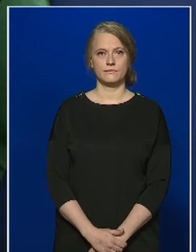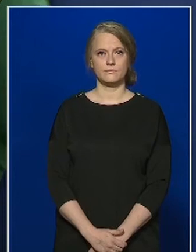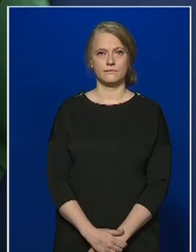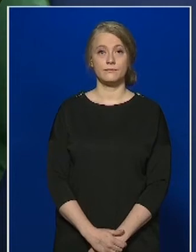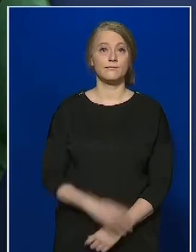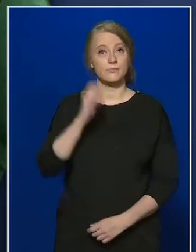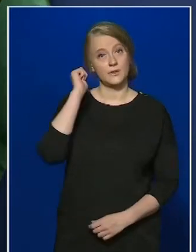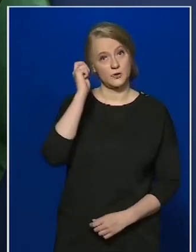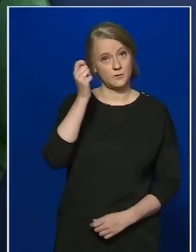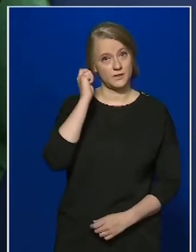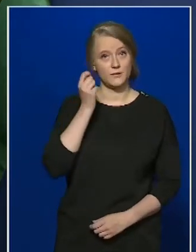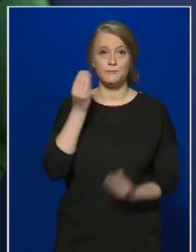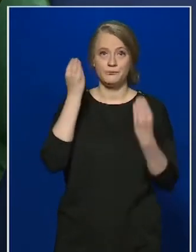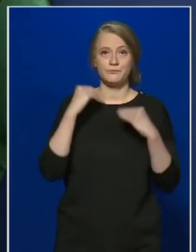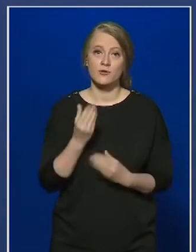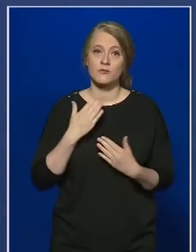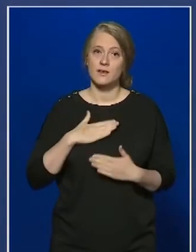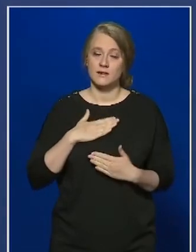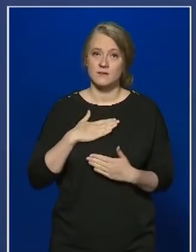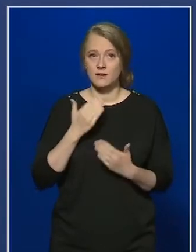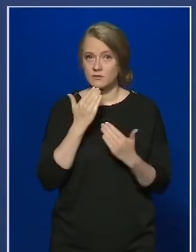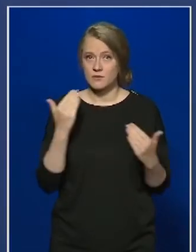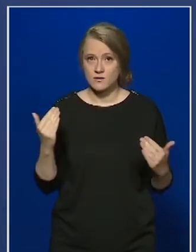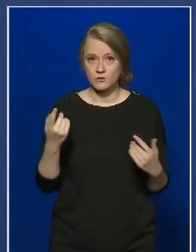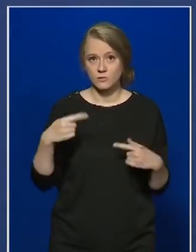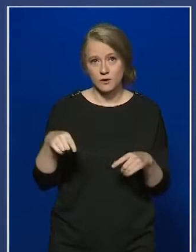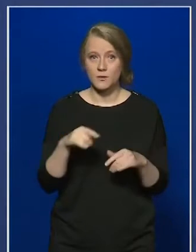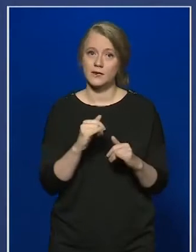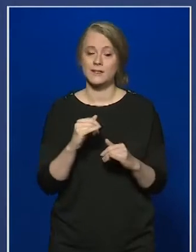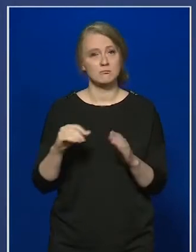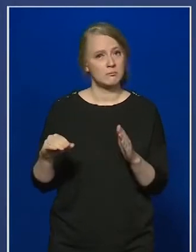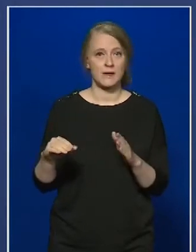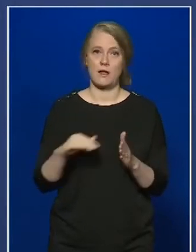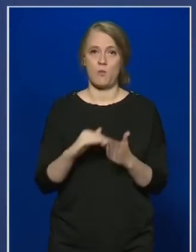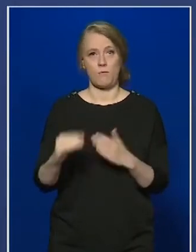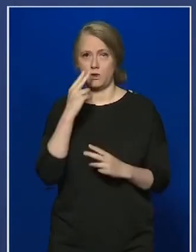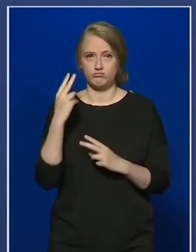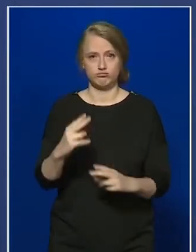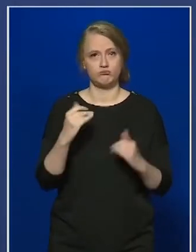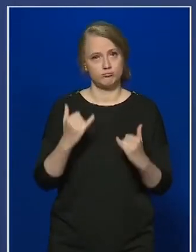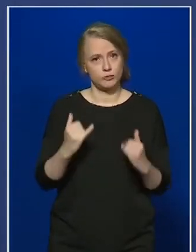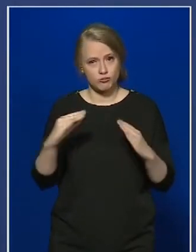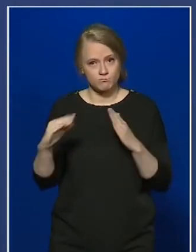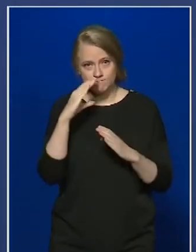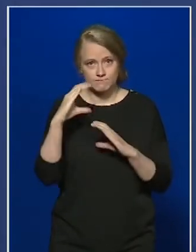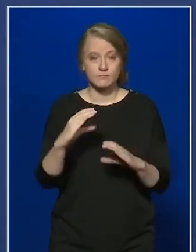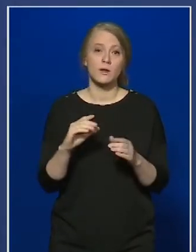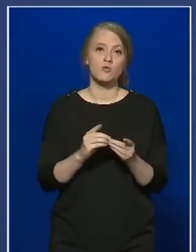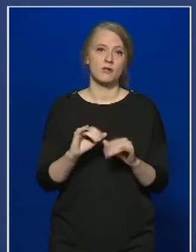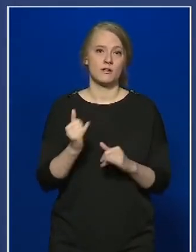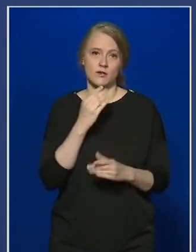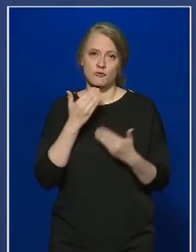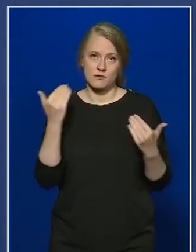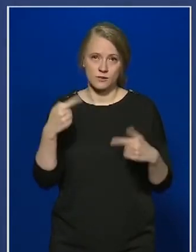Új építőipari programot indít a kormány a városok rosdaővezeteinek újjáélesztésére, jelentette be ma az operatív törzs